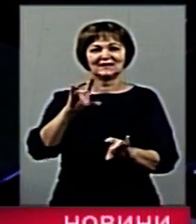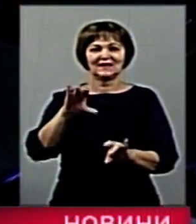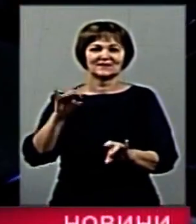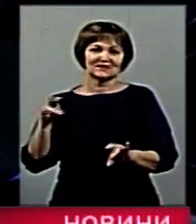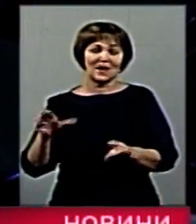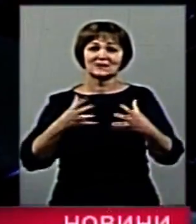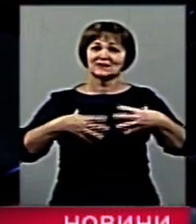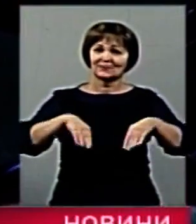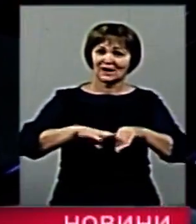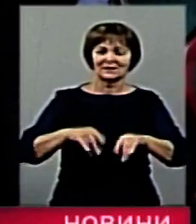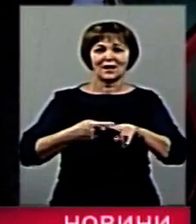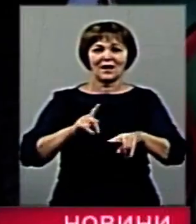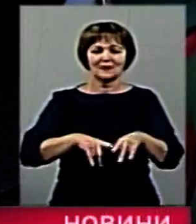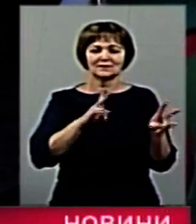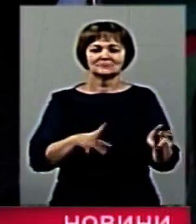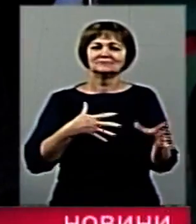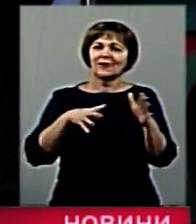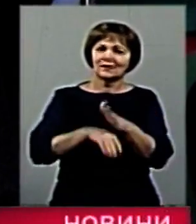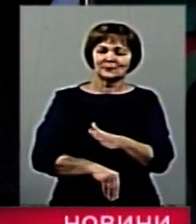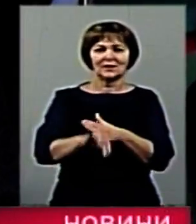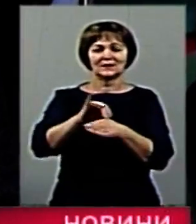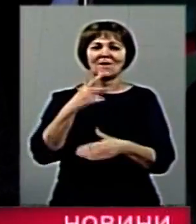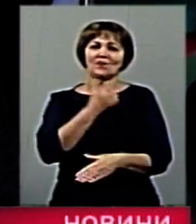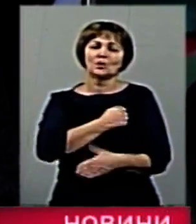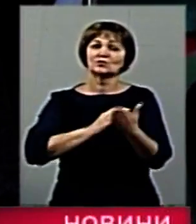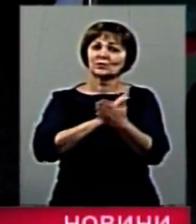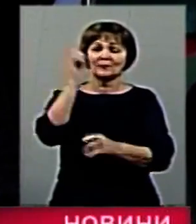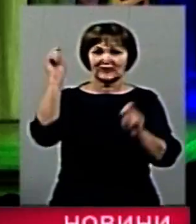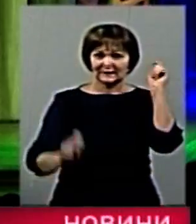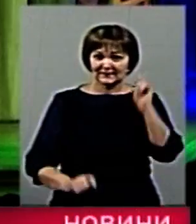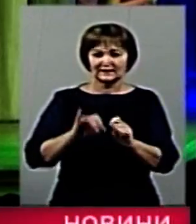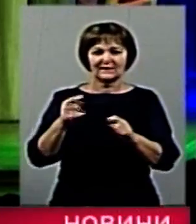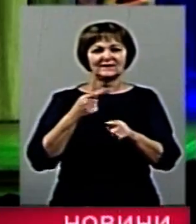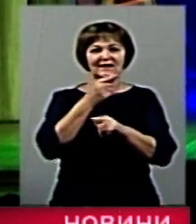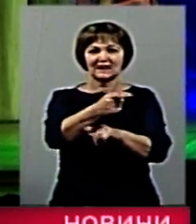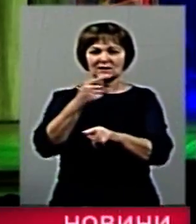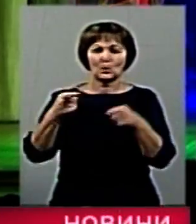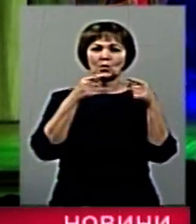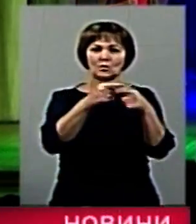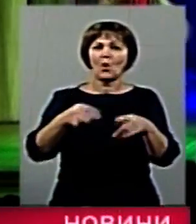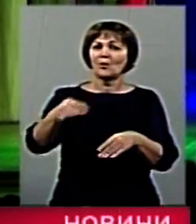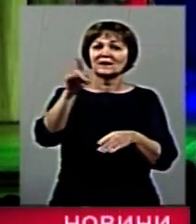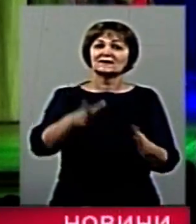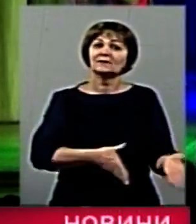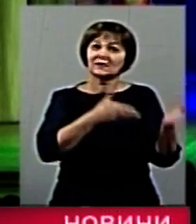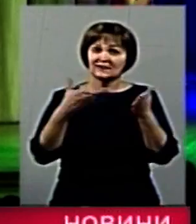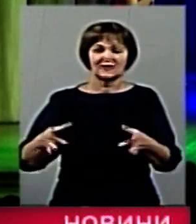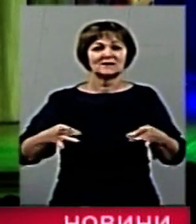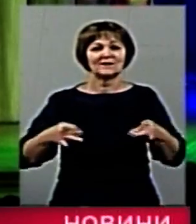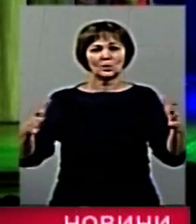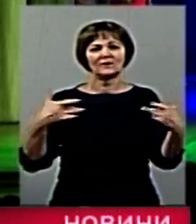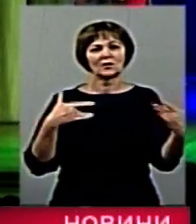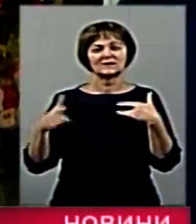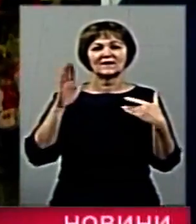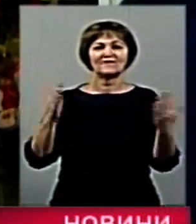Родини загиблих та поранених військовослужбовців приїхали у Житомир з найвіддаленіших куточків області. Їх запросили на святковий концерт у